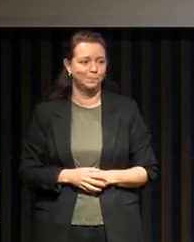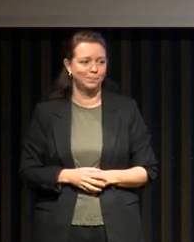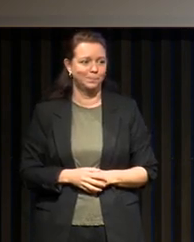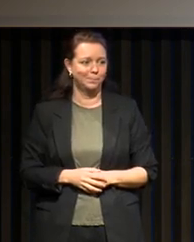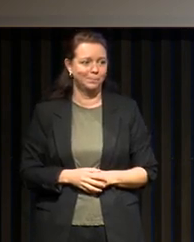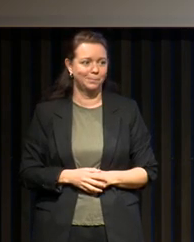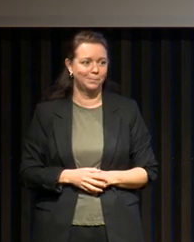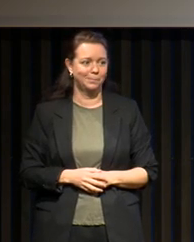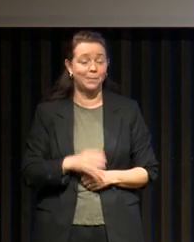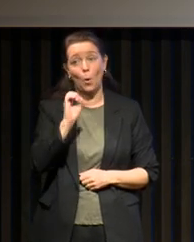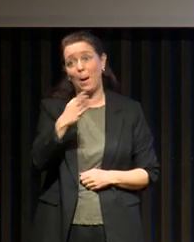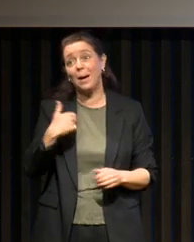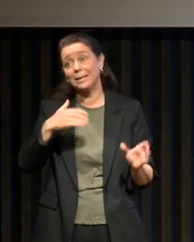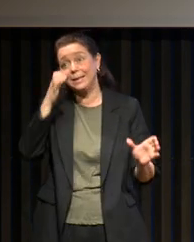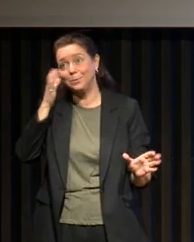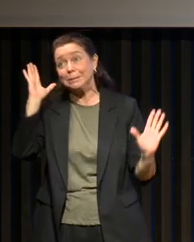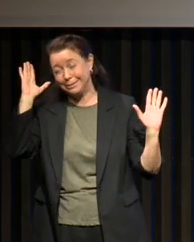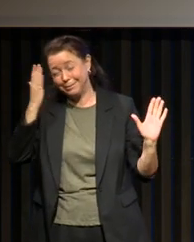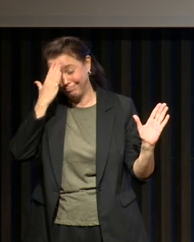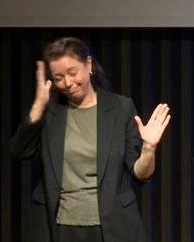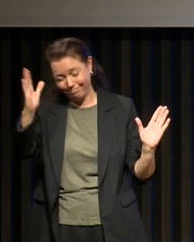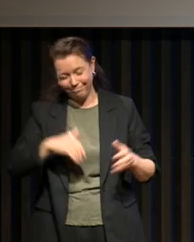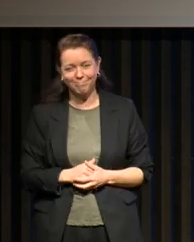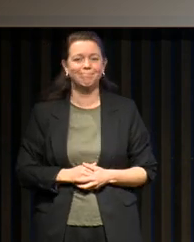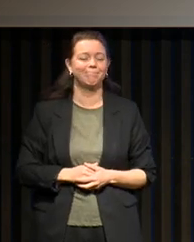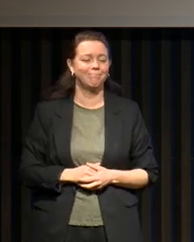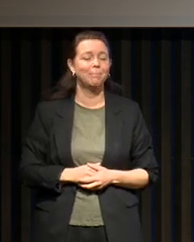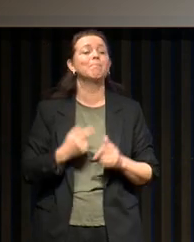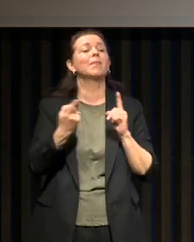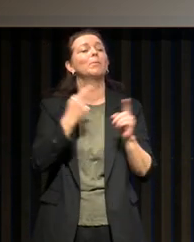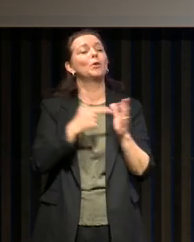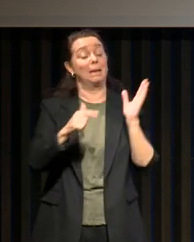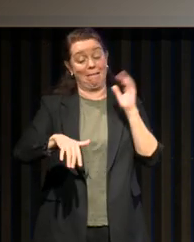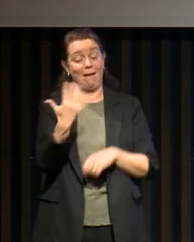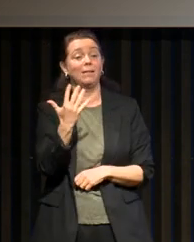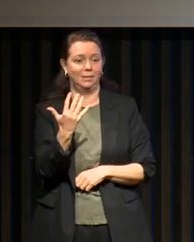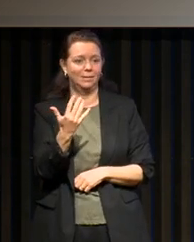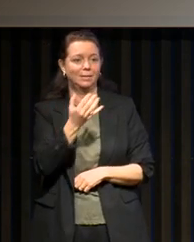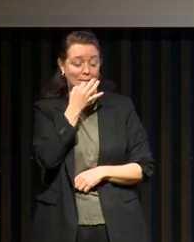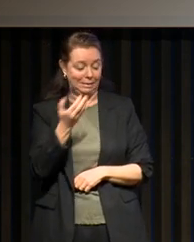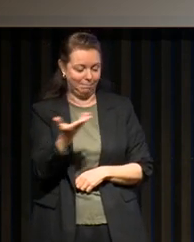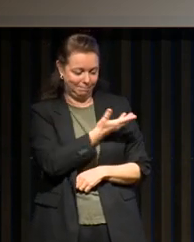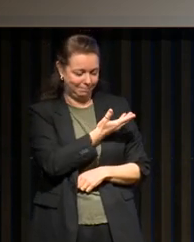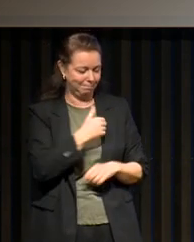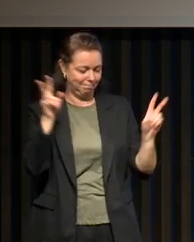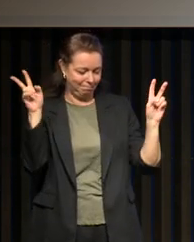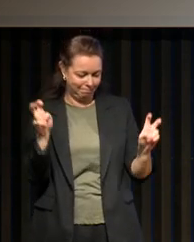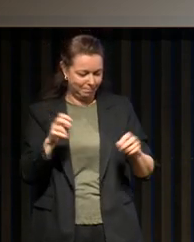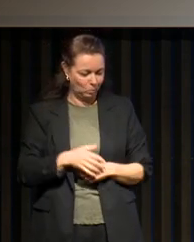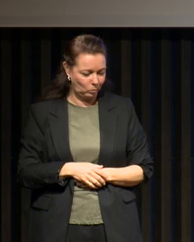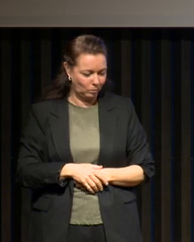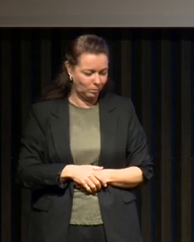Barack, qui a fait un élément important en 2015, The Precision Medicine Initiative. Vous voyez en arrière.